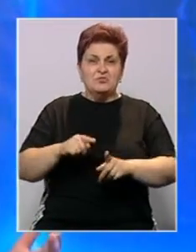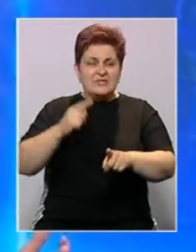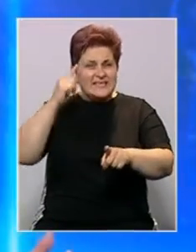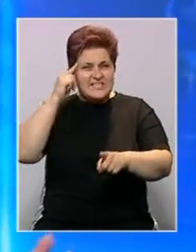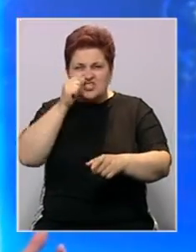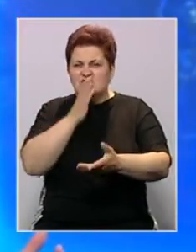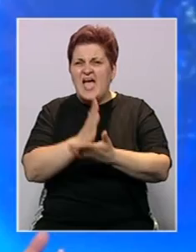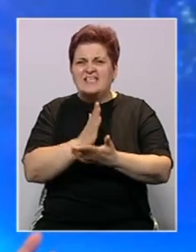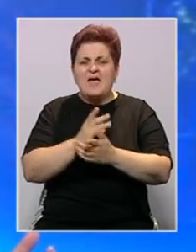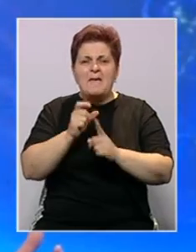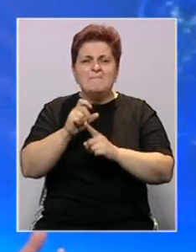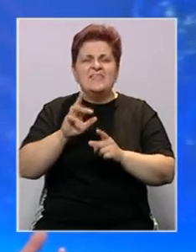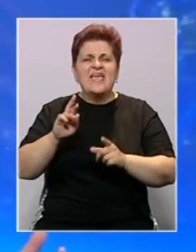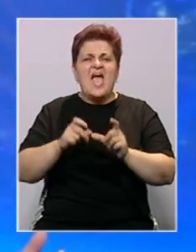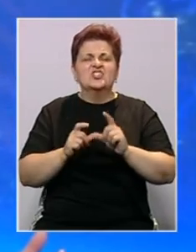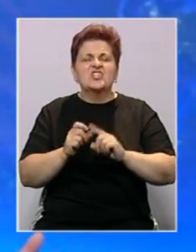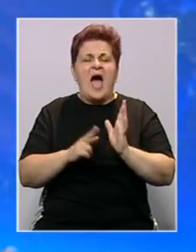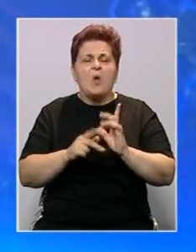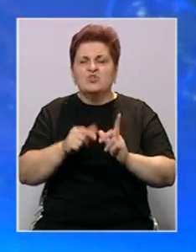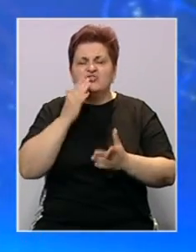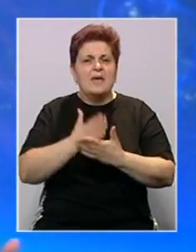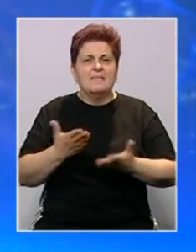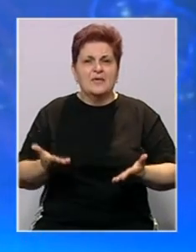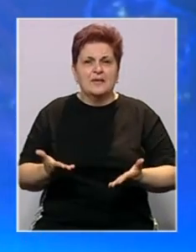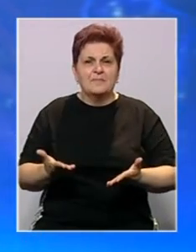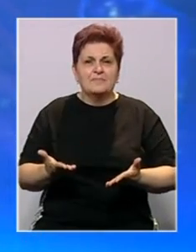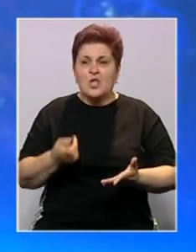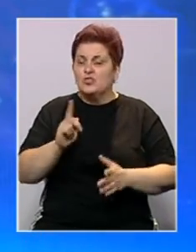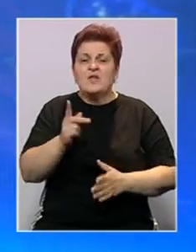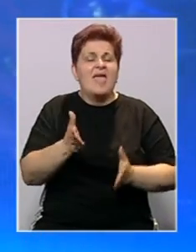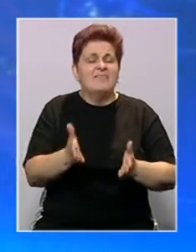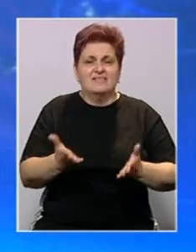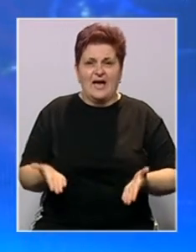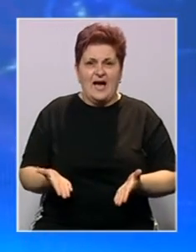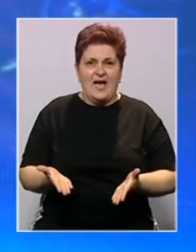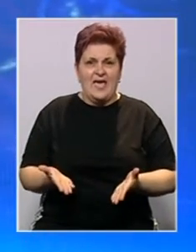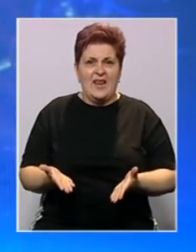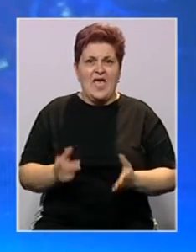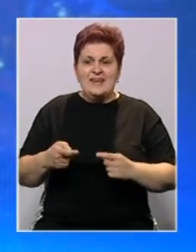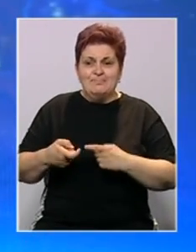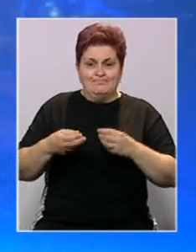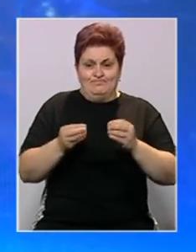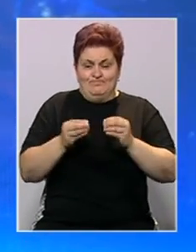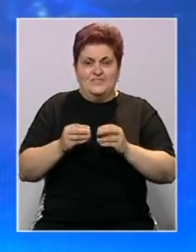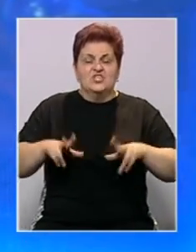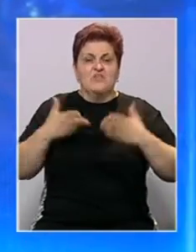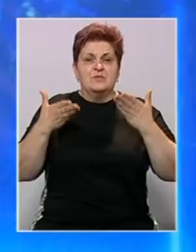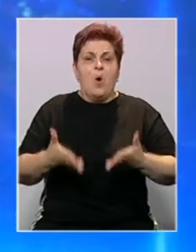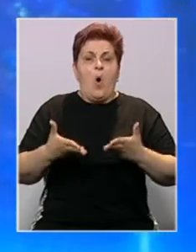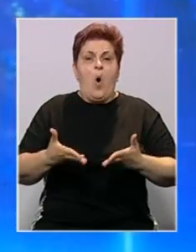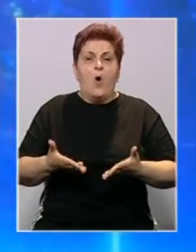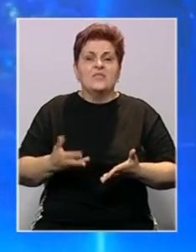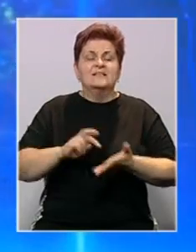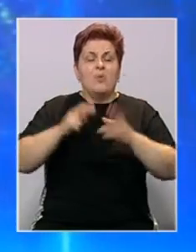sjesti šta je sve radio, 5, 2, 1, pa šta je zaživjelo svega toga. Naprosto to ne ide, to nije kompatibilno sa životom ovde, sa